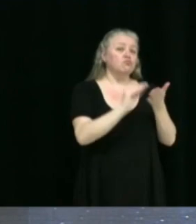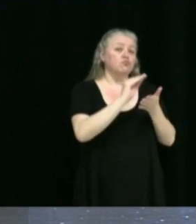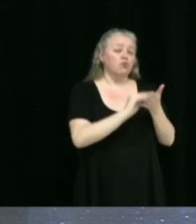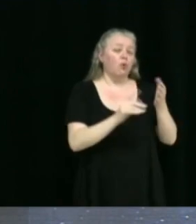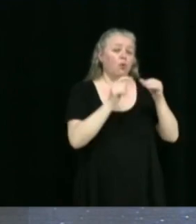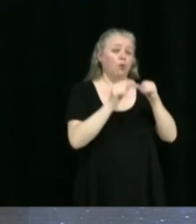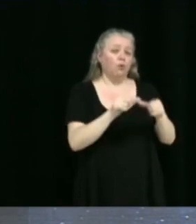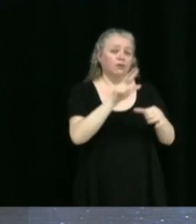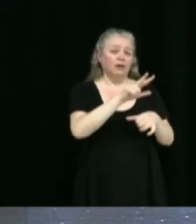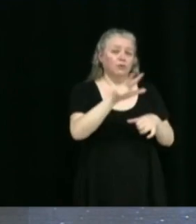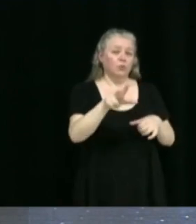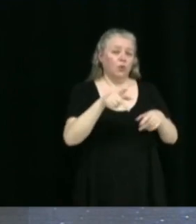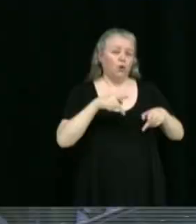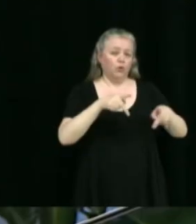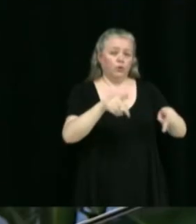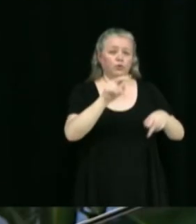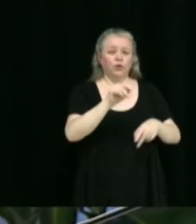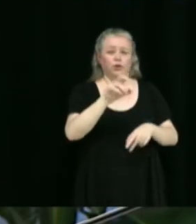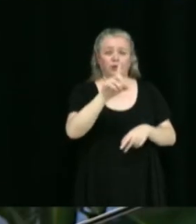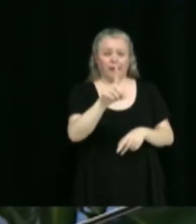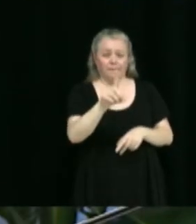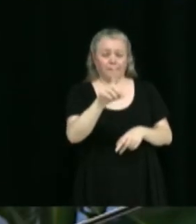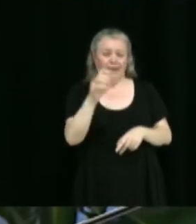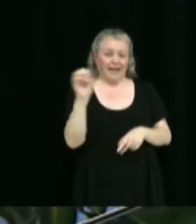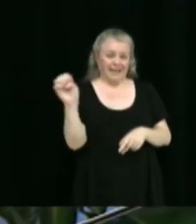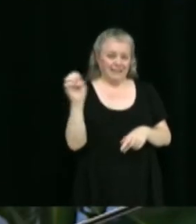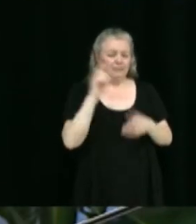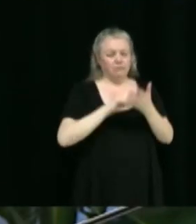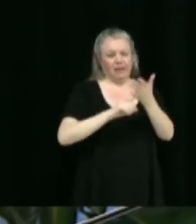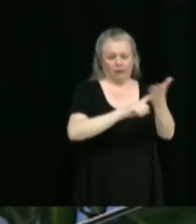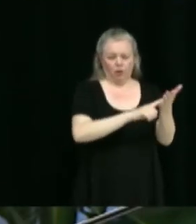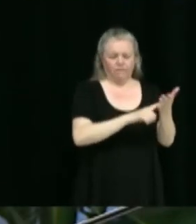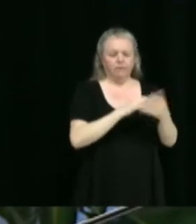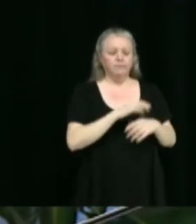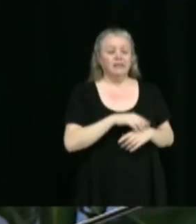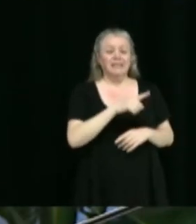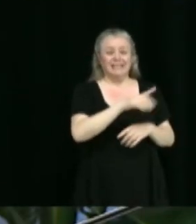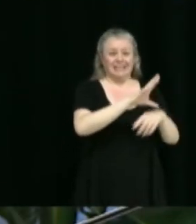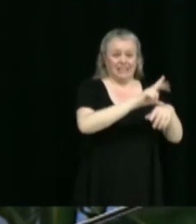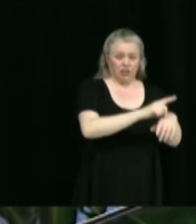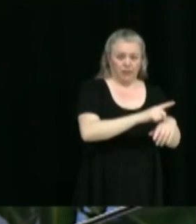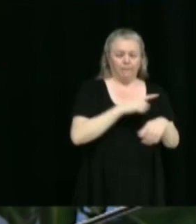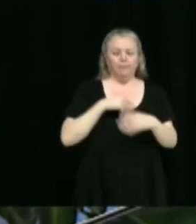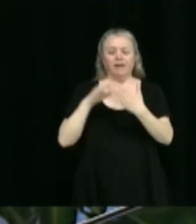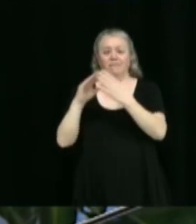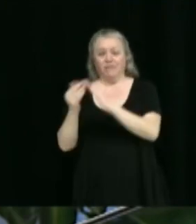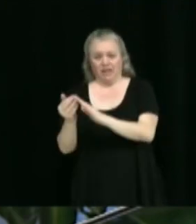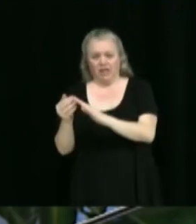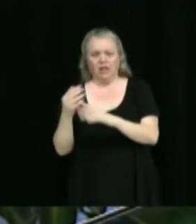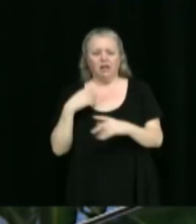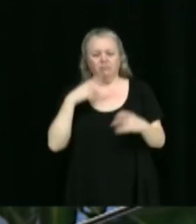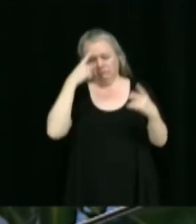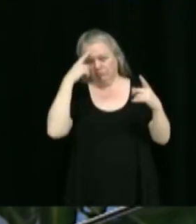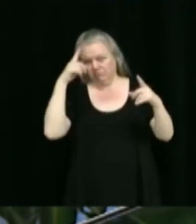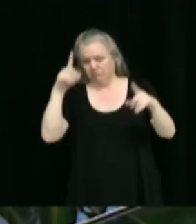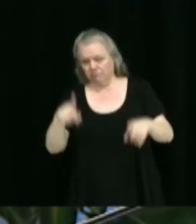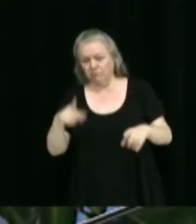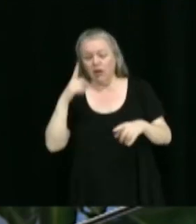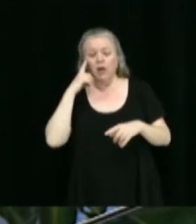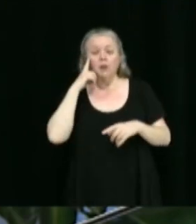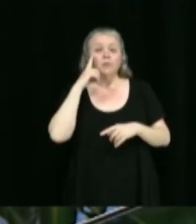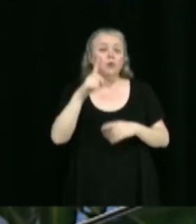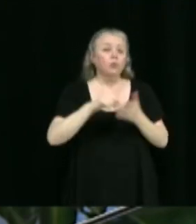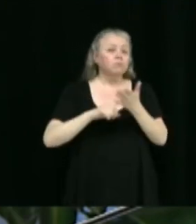33 rue Notre-Dame-Est. Il s'agit d'accepter l'entente à intervenir entre le cégep de Victoriaville et la Ville de Victoriaville relativement à des travaux de